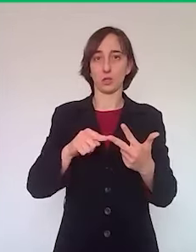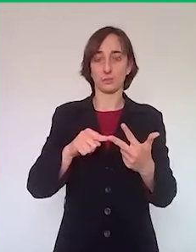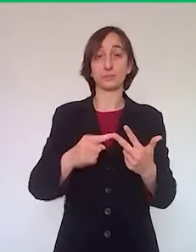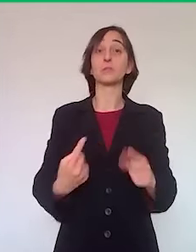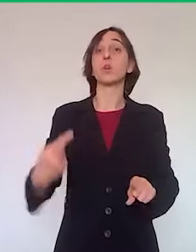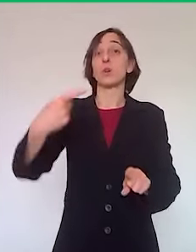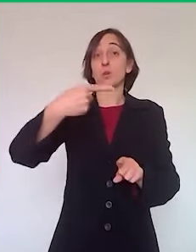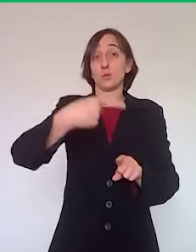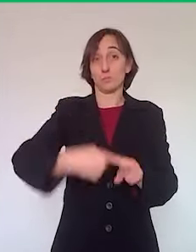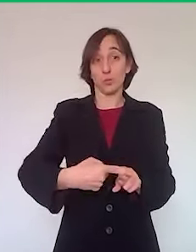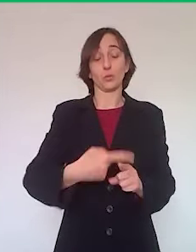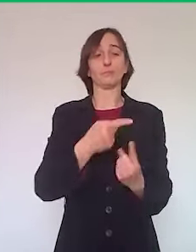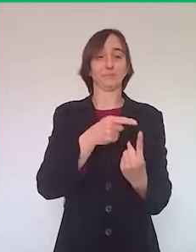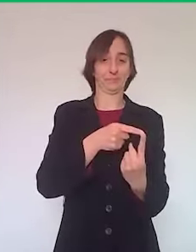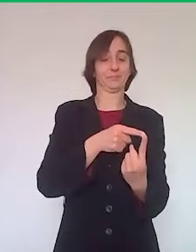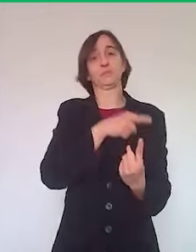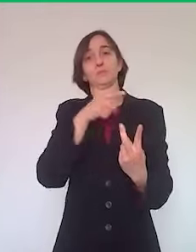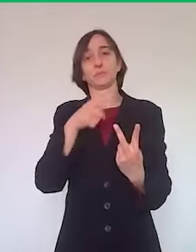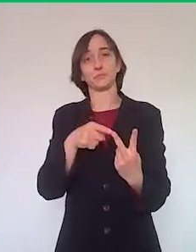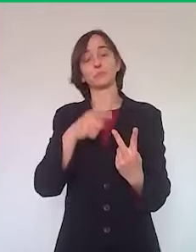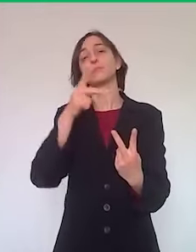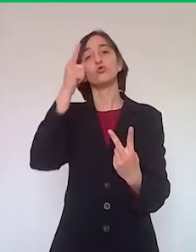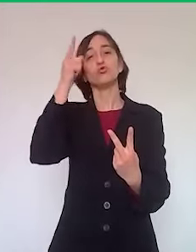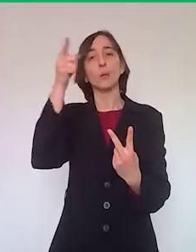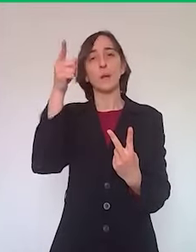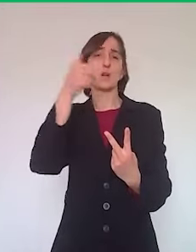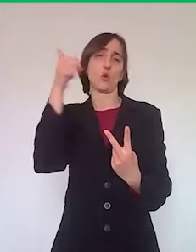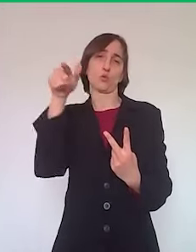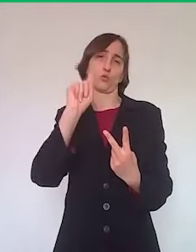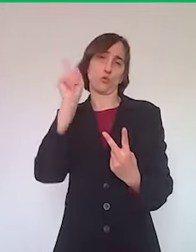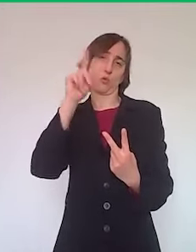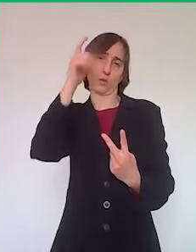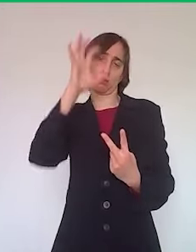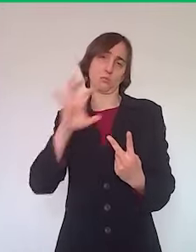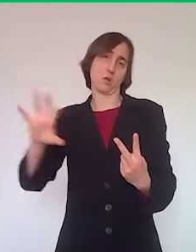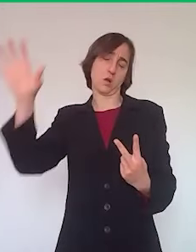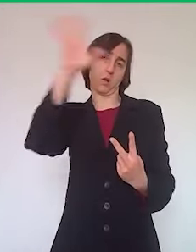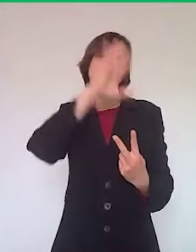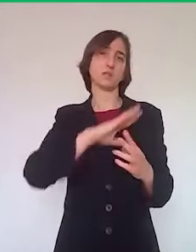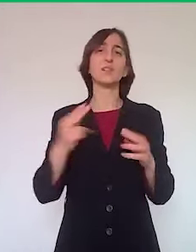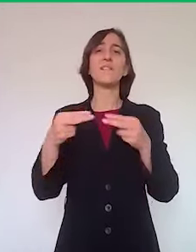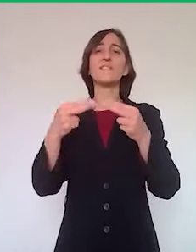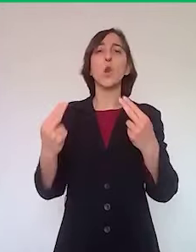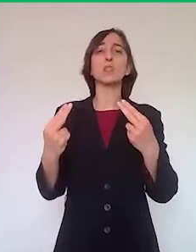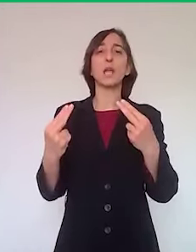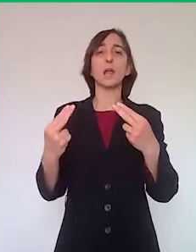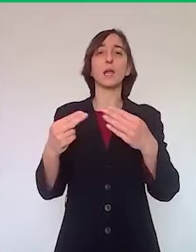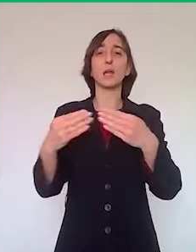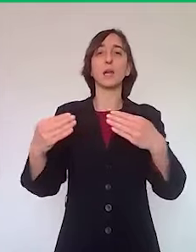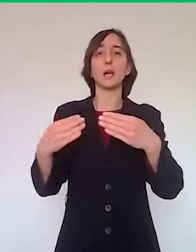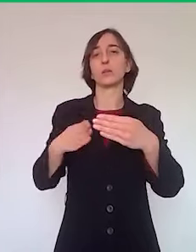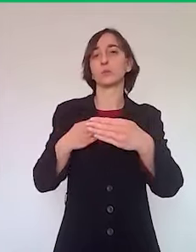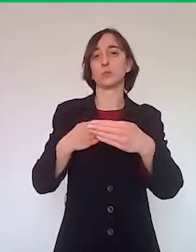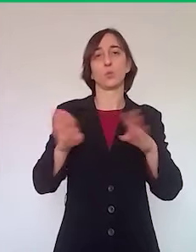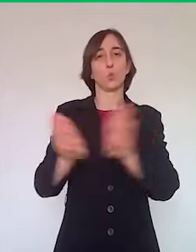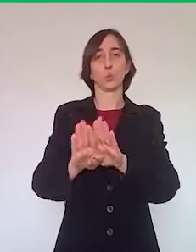come tanti altri paesi, ha chiuso sostanzialmente le frontiere e anche per chi, per ragioni straordinarie di emergenza, voglia entrare,